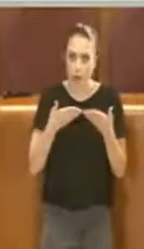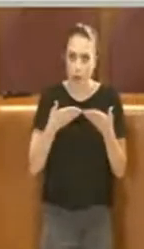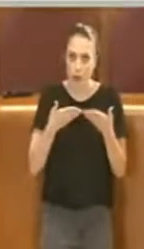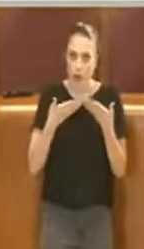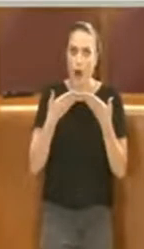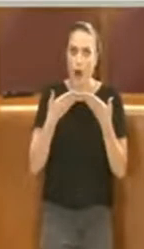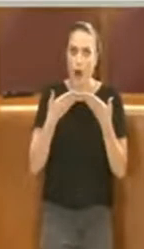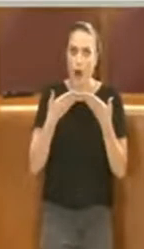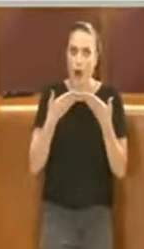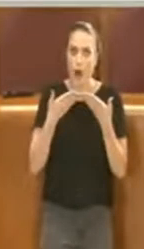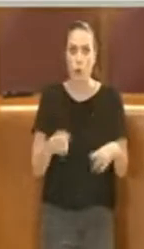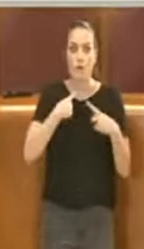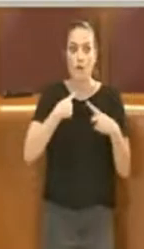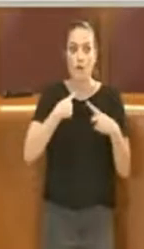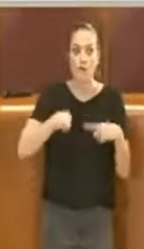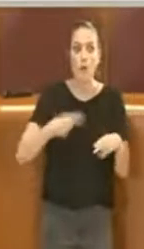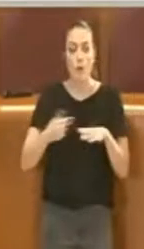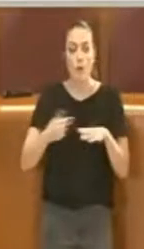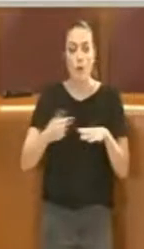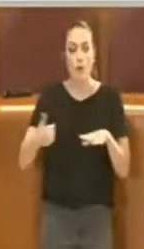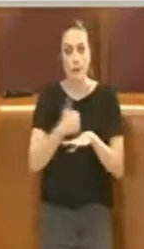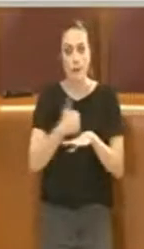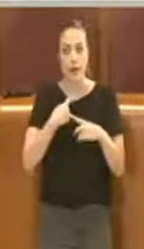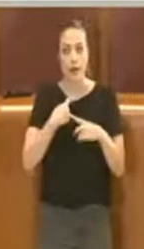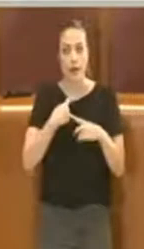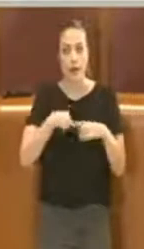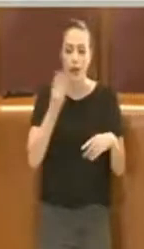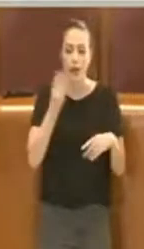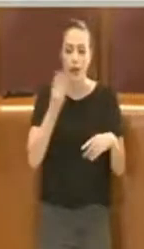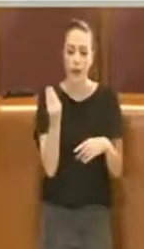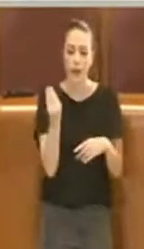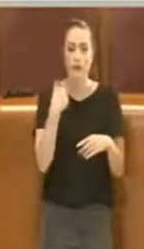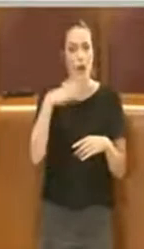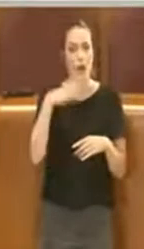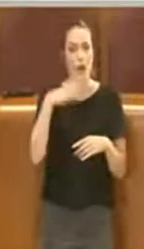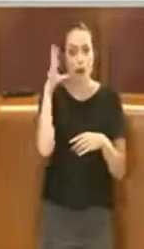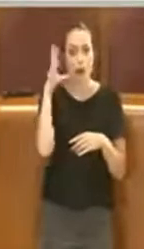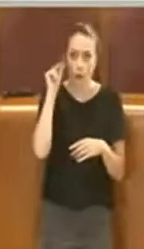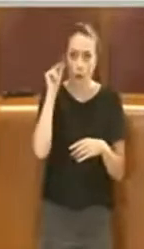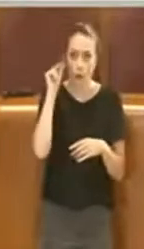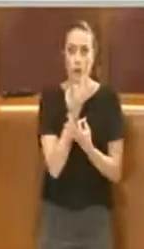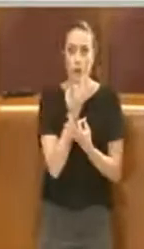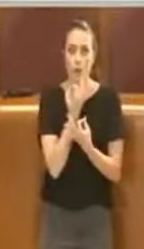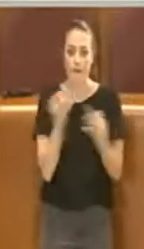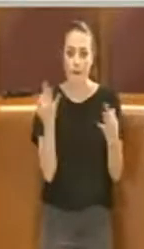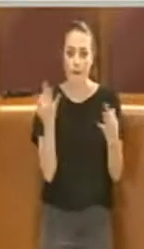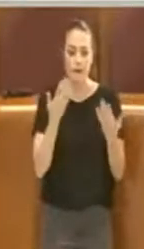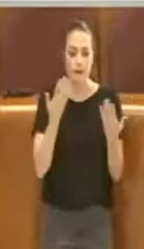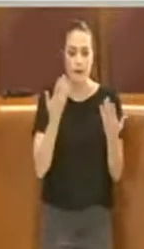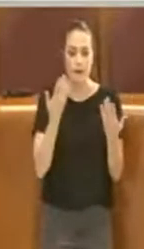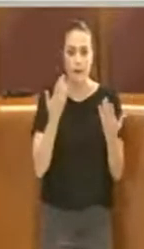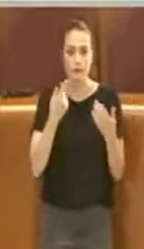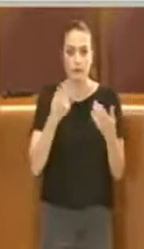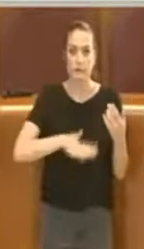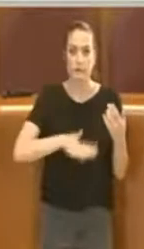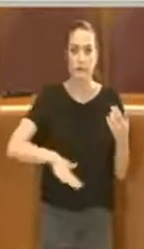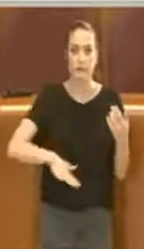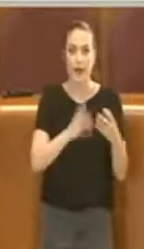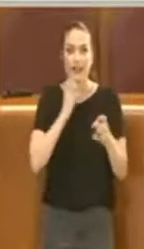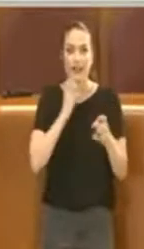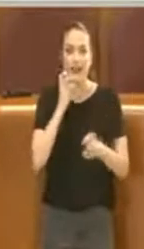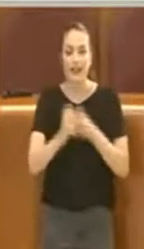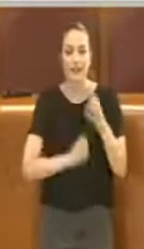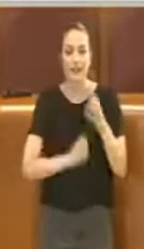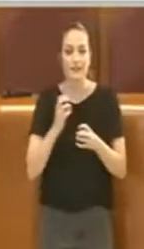Noi siamo Roma Capitale, un ente territoriale che conosce bene il tessuto e la crisi del commercio che ha colpito il